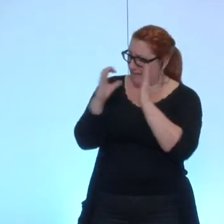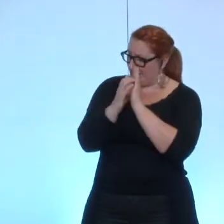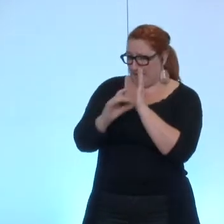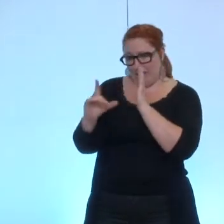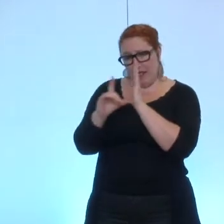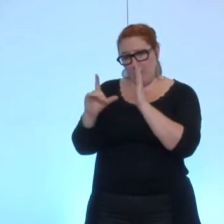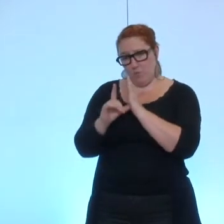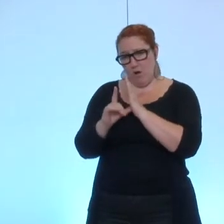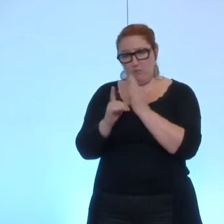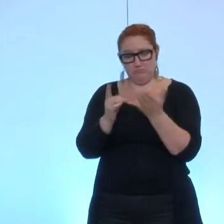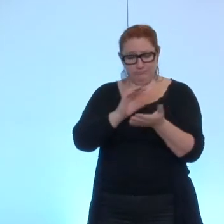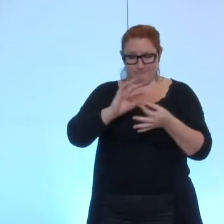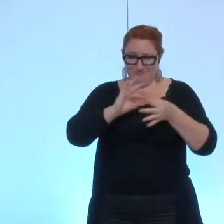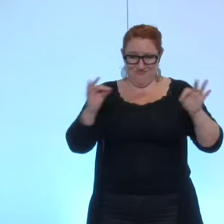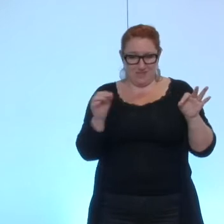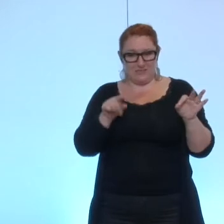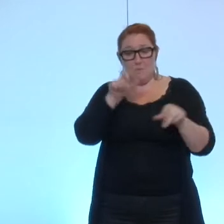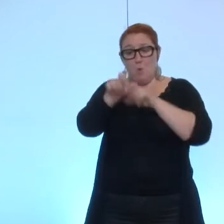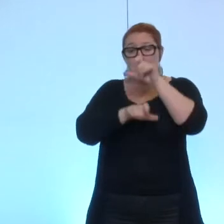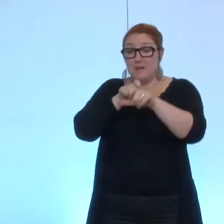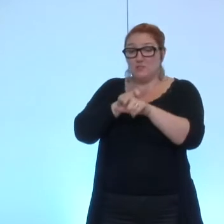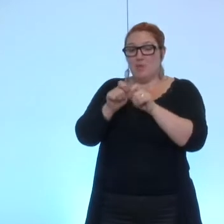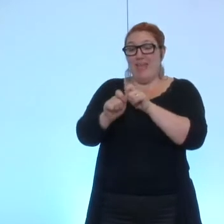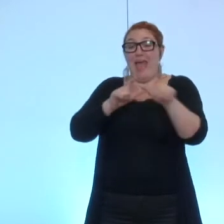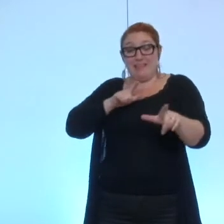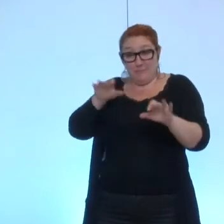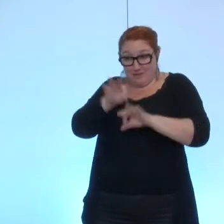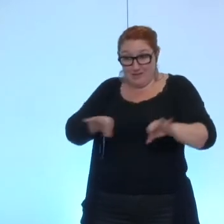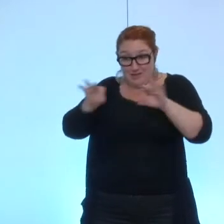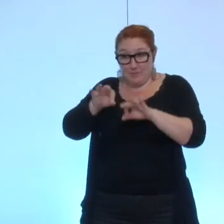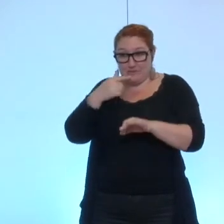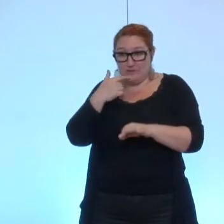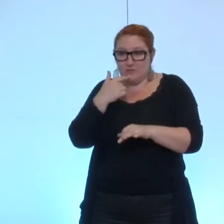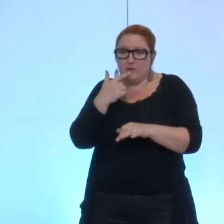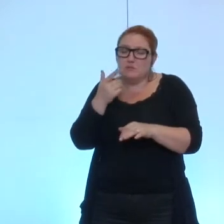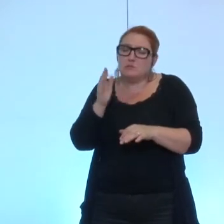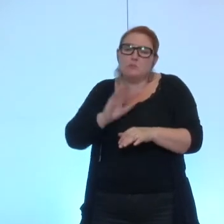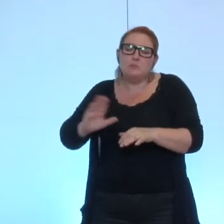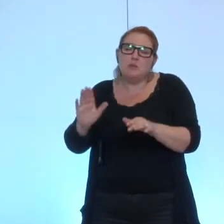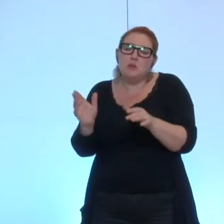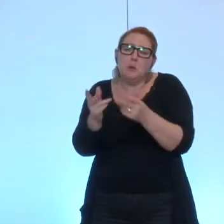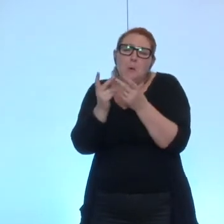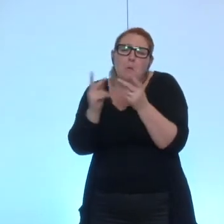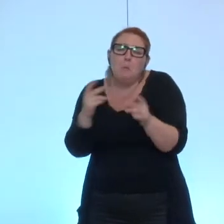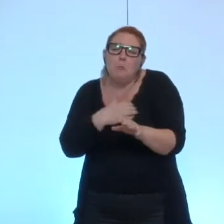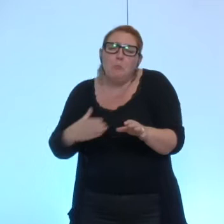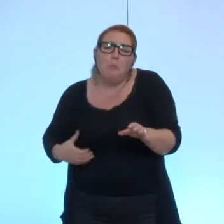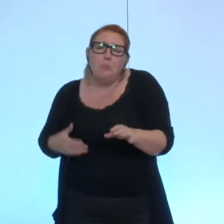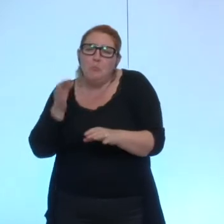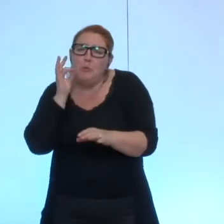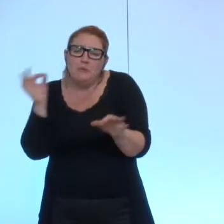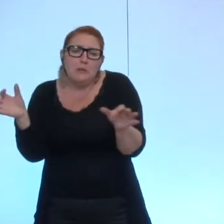c'était pour les personnes qui n'avaient pas d'indemnité, ce qui est donc la réalité pour des toutes petites communes où il n'y a